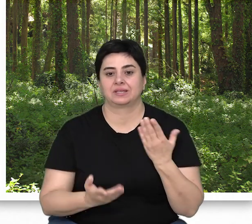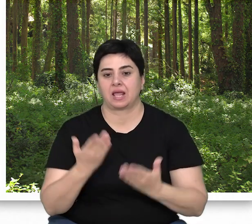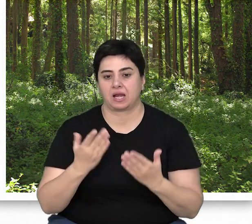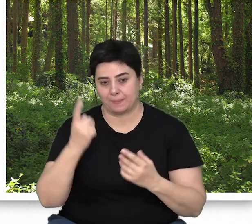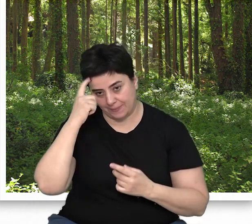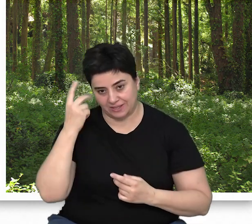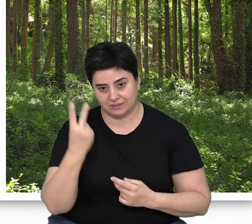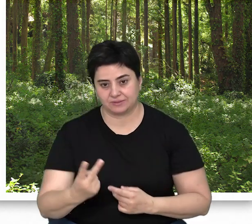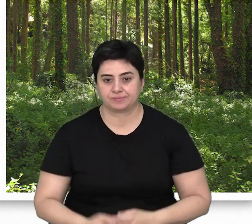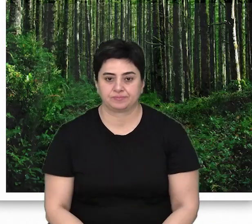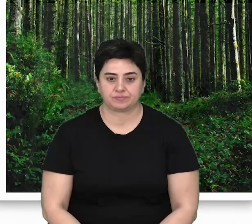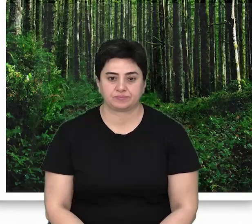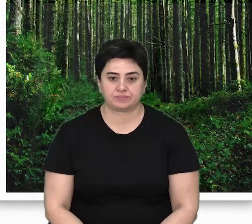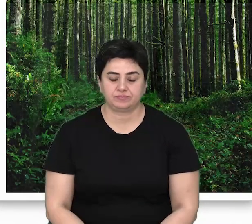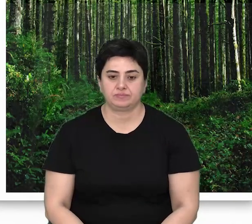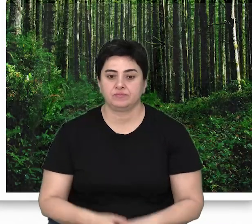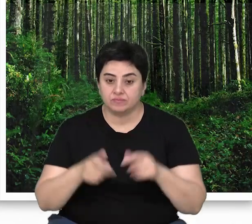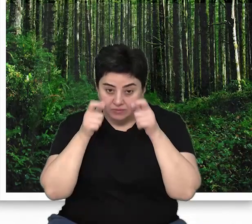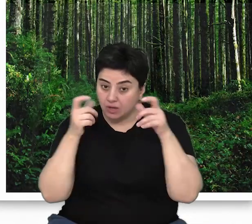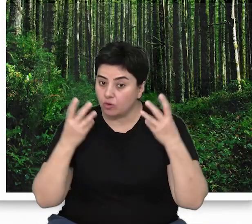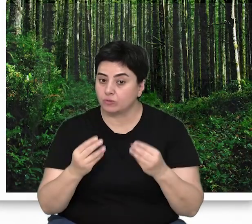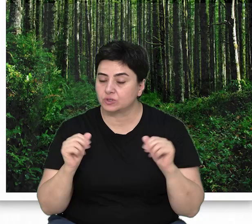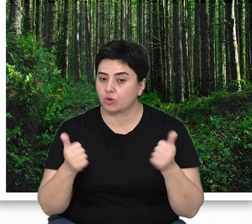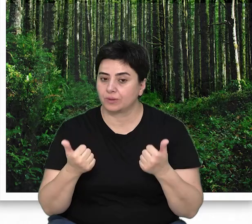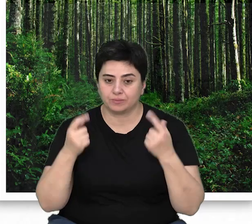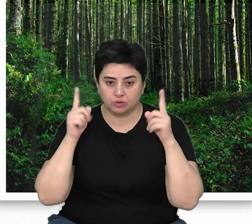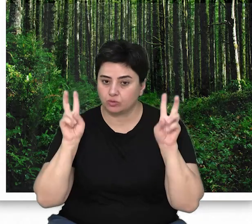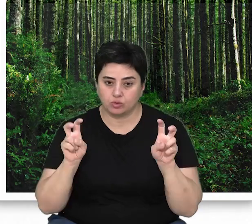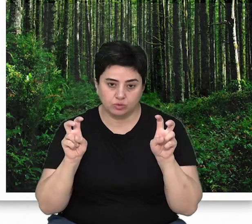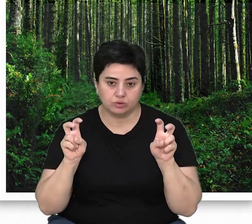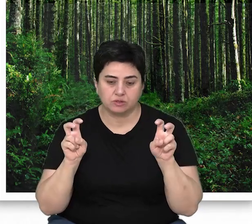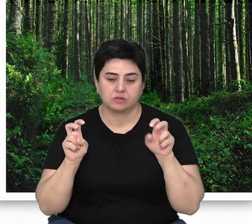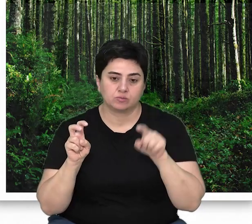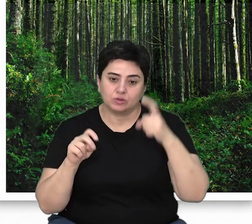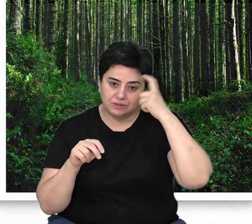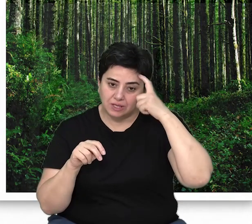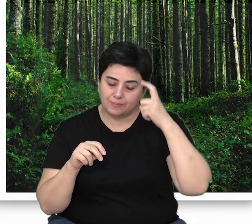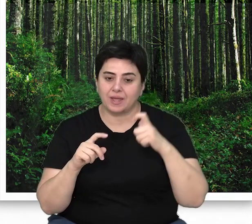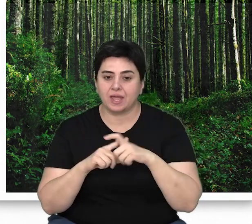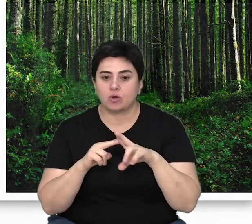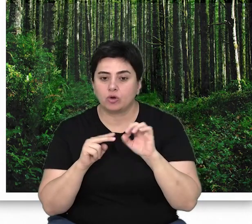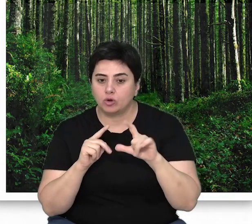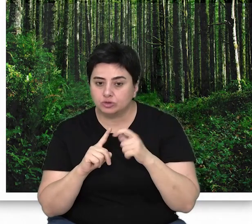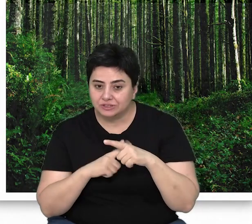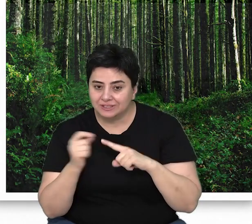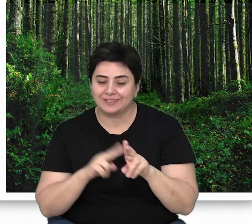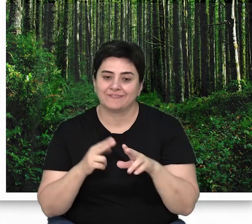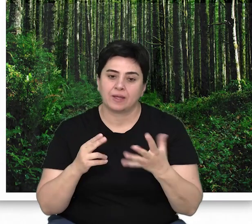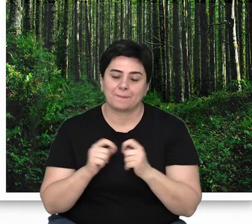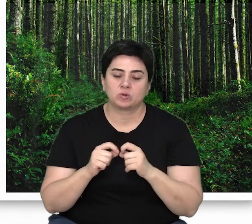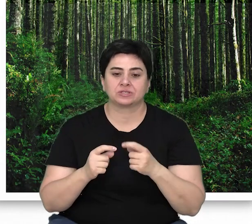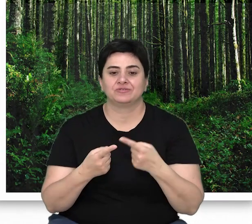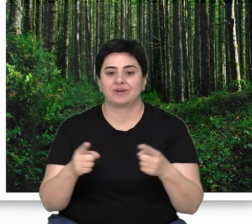değerlendirme bilgisidir. Bu arada dikkat edilmesi gereken önemli bir nokta da bu tanımın hem ekolojik hem de